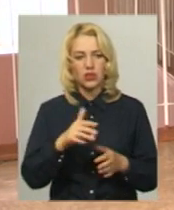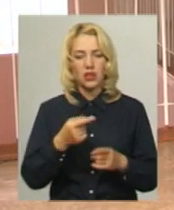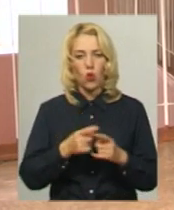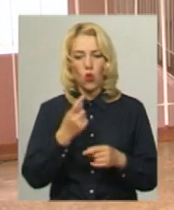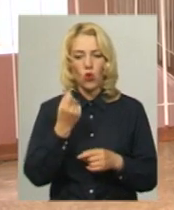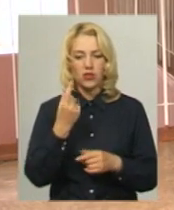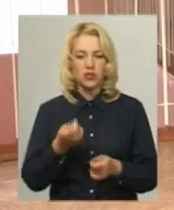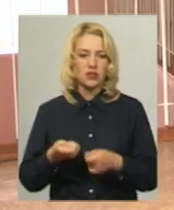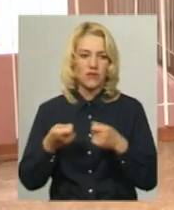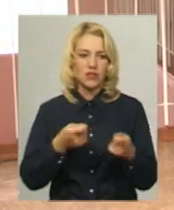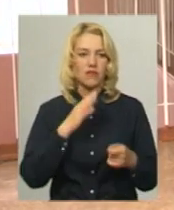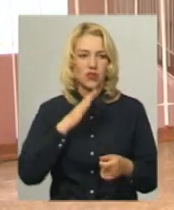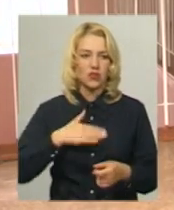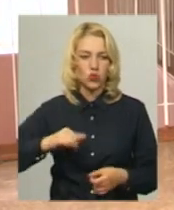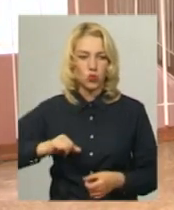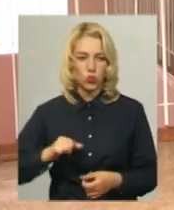візит наших друзів.